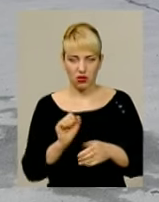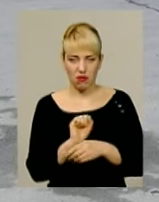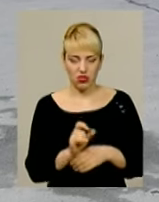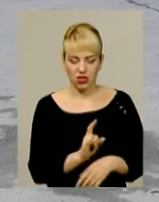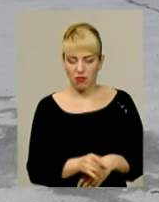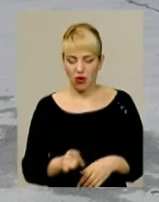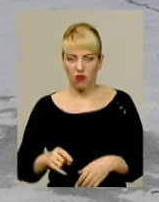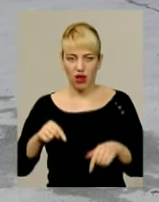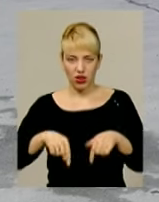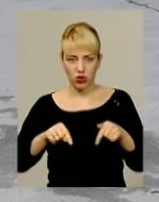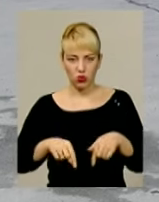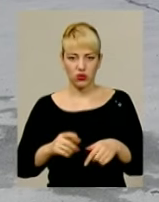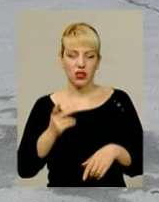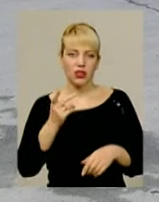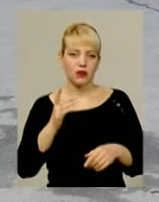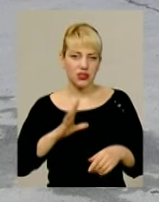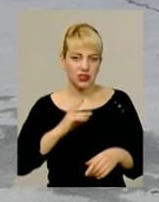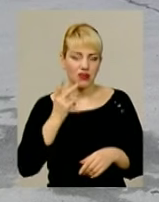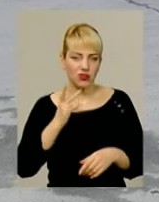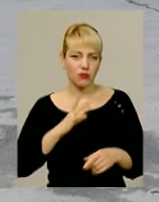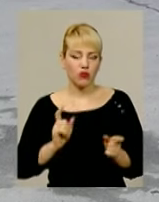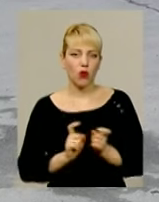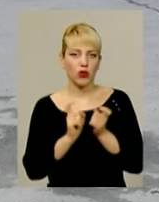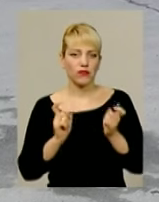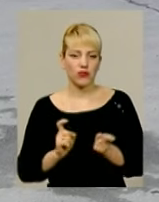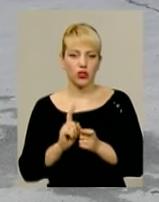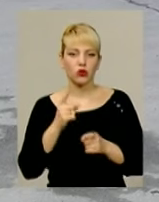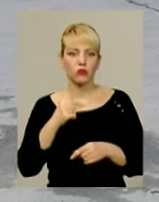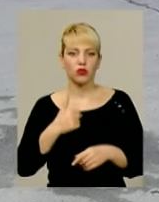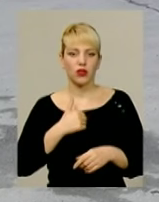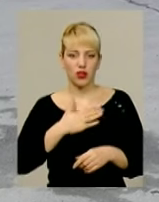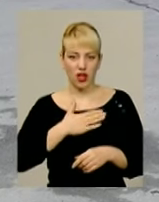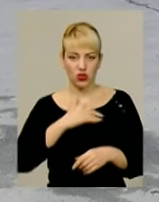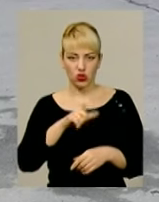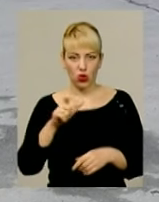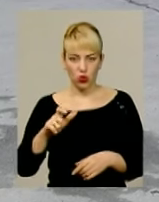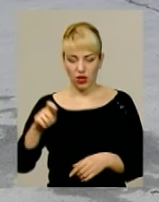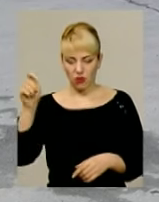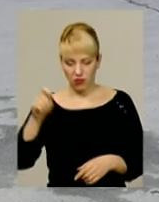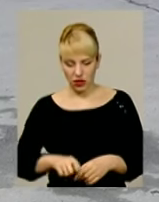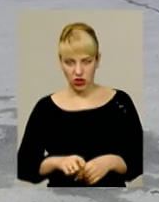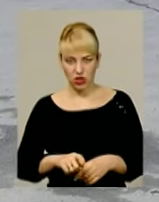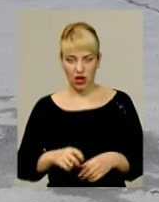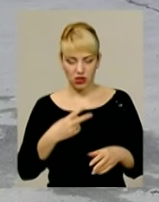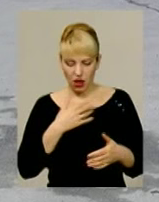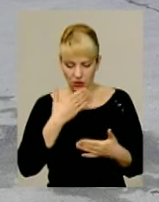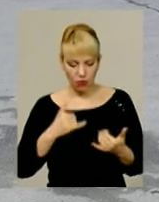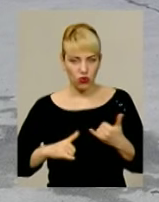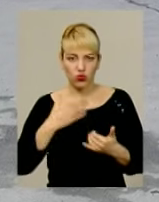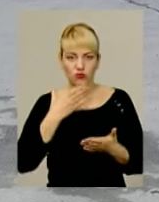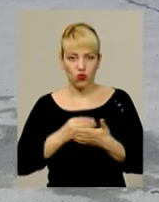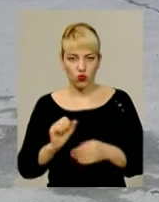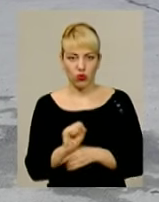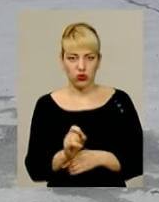І завжди виникав конфлікт з мешканцями, тому що коли наші мешканці, ми вже живемо тут багато років, приїжджали і нема де поставити,